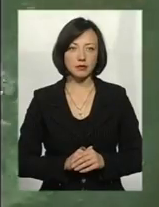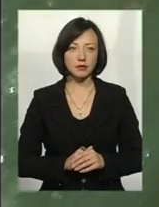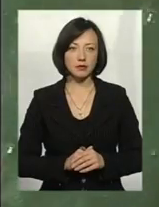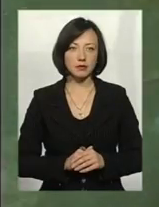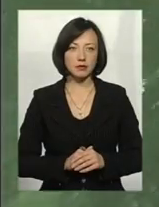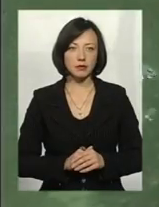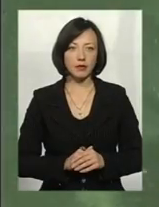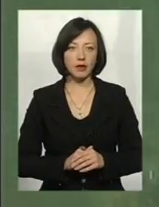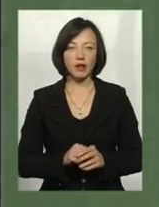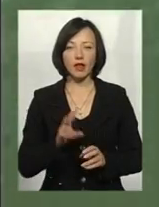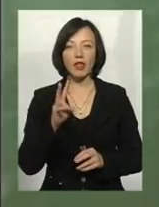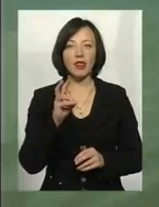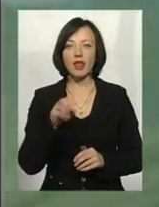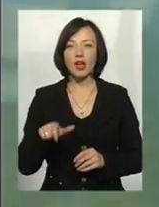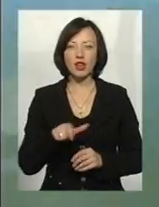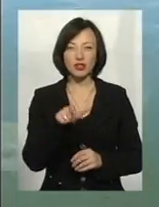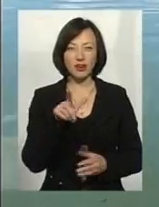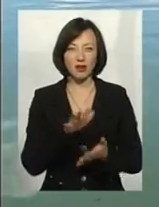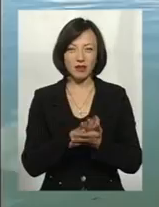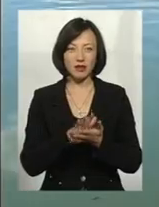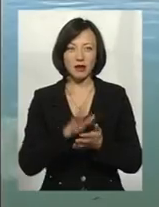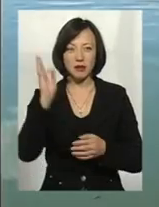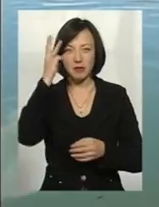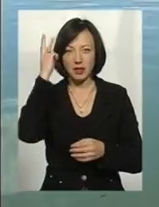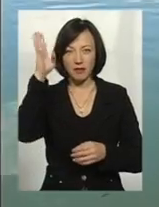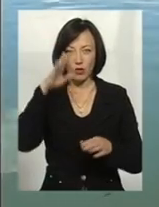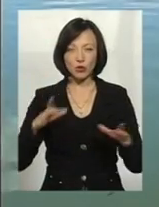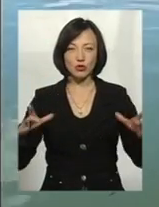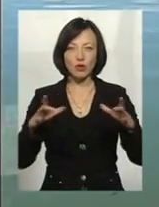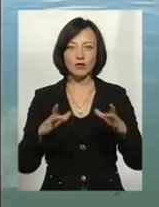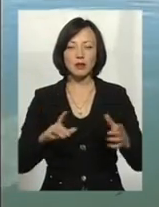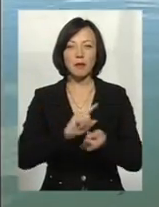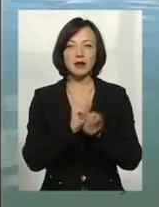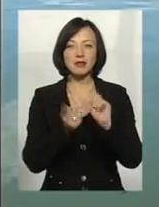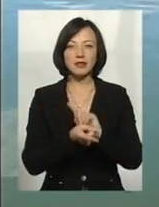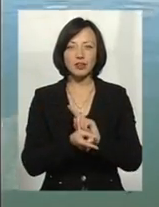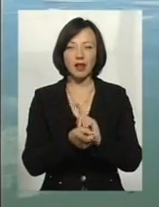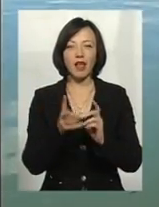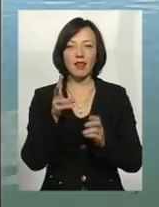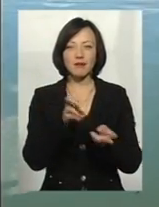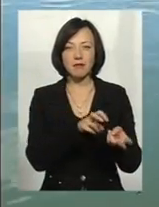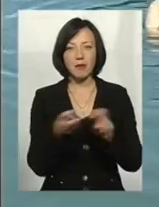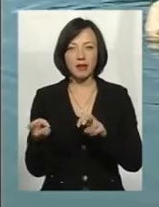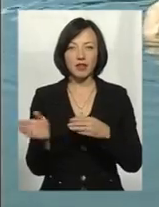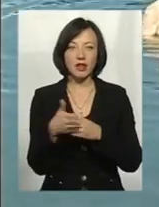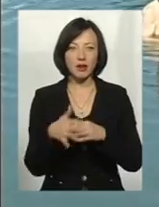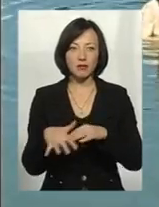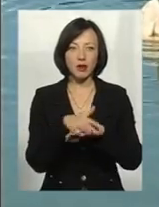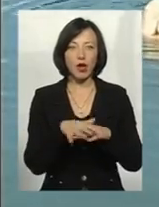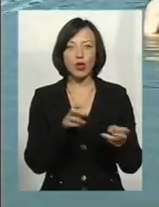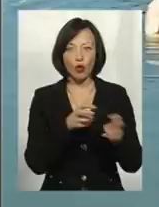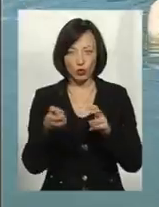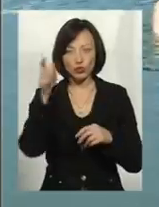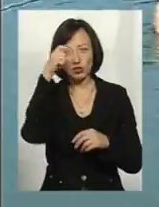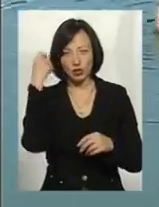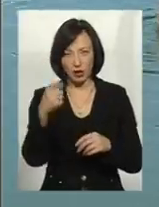Не річка, а справжня клоака. Зараз хмельницьке водосховище перетворилося на цвинтар для мертвої риби. То вона дохне через те,